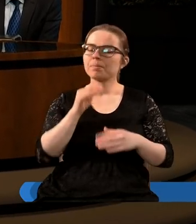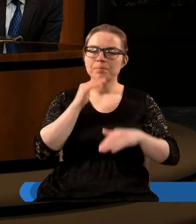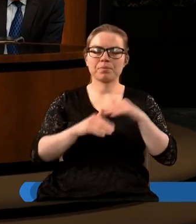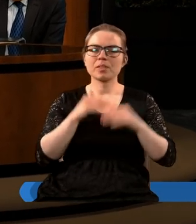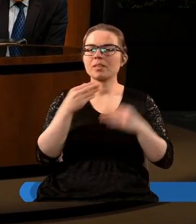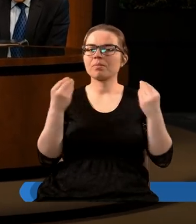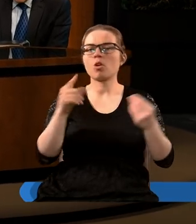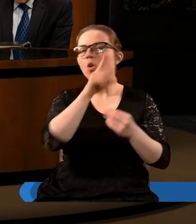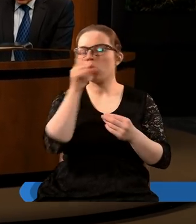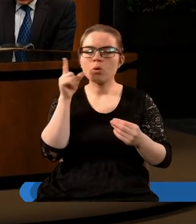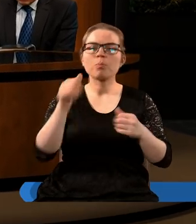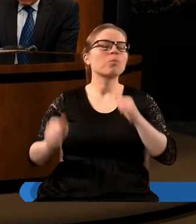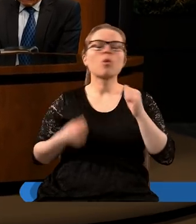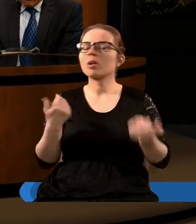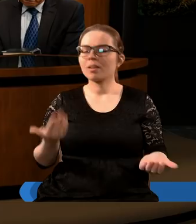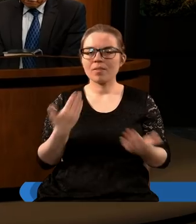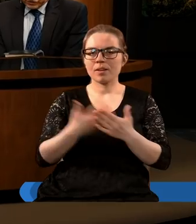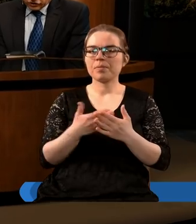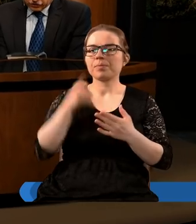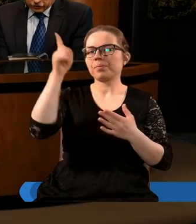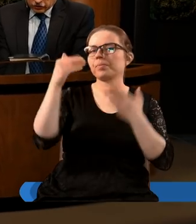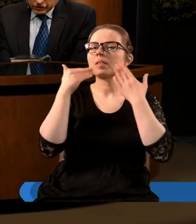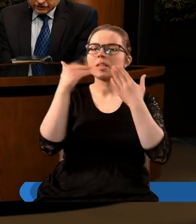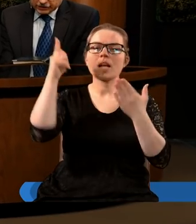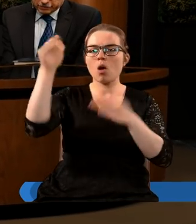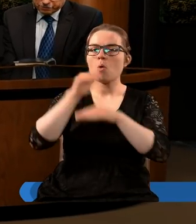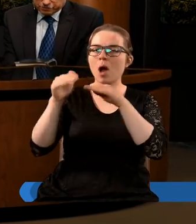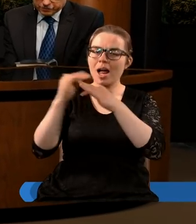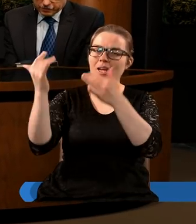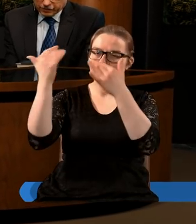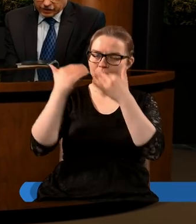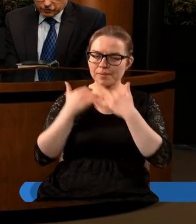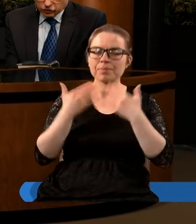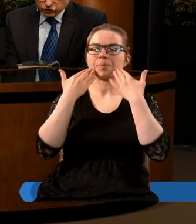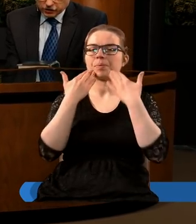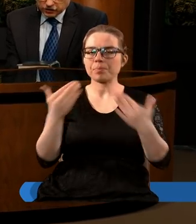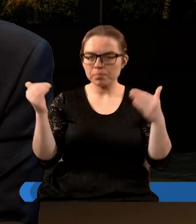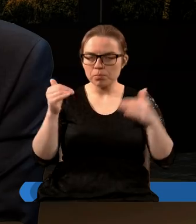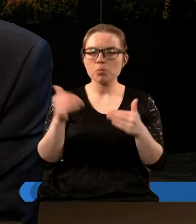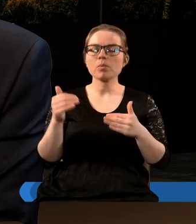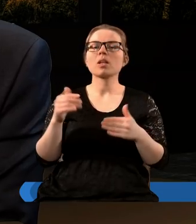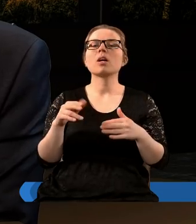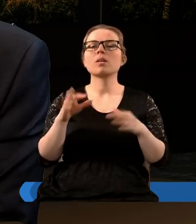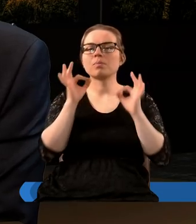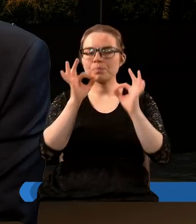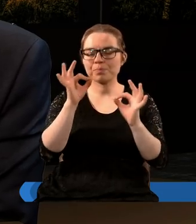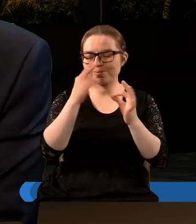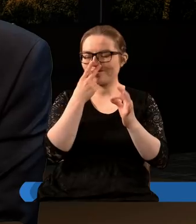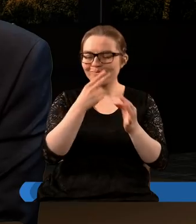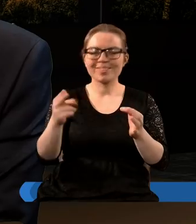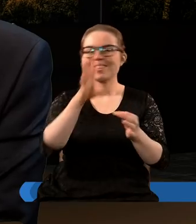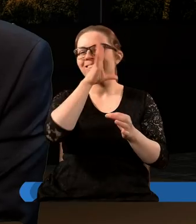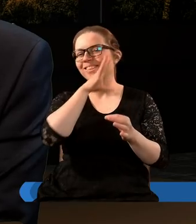szczęśliwymi ludźmi ponieważ dzięki Twojej łasce mogliśmy z optymizmem